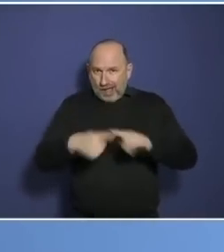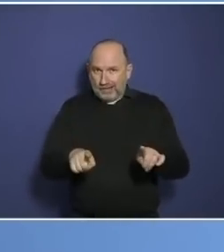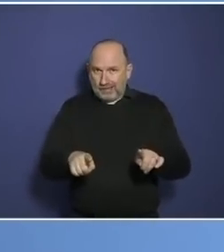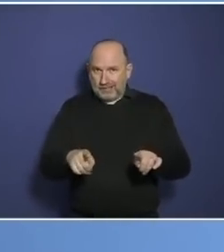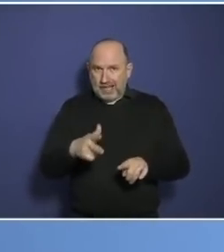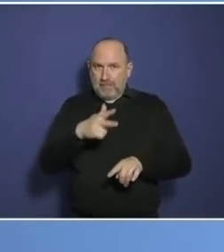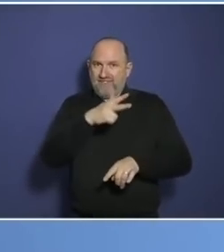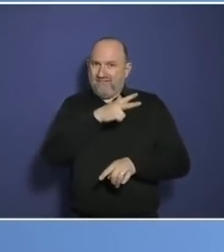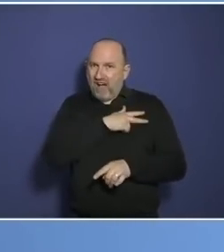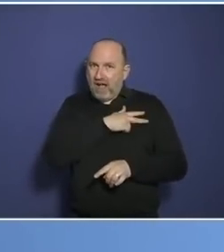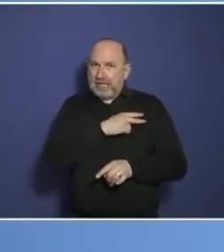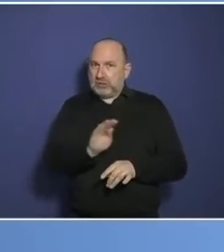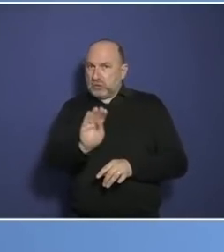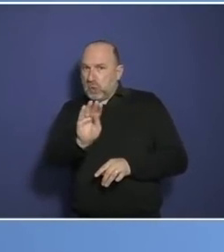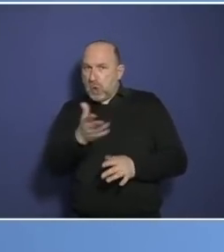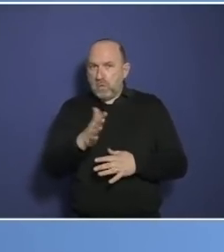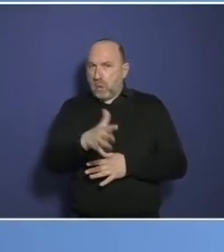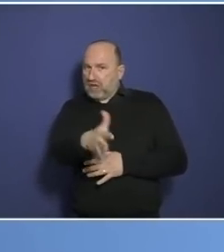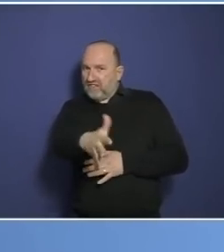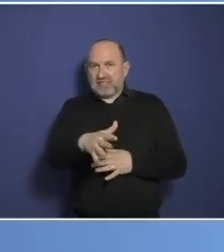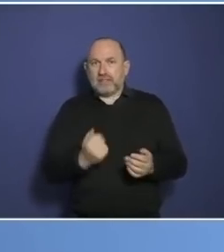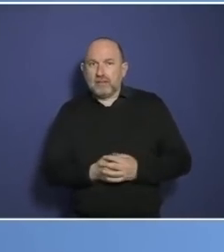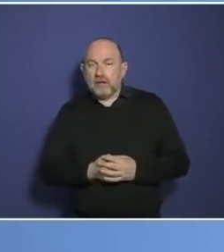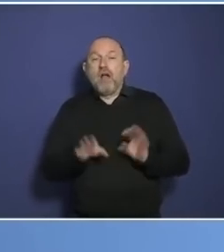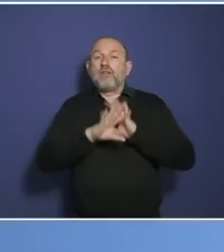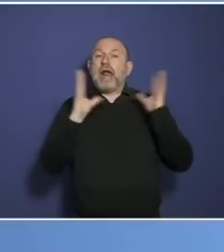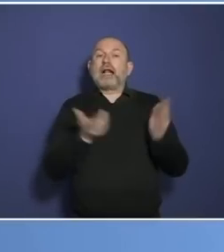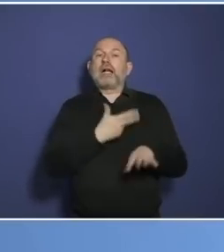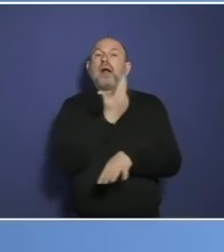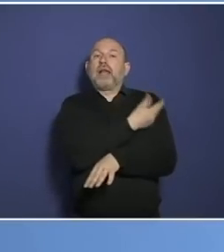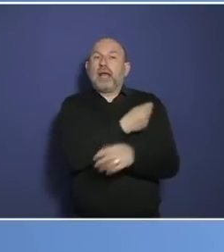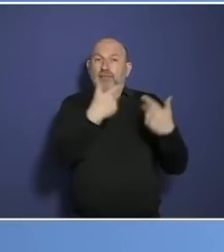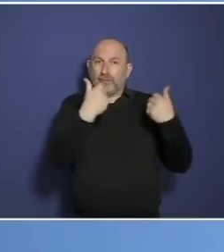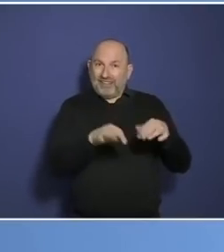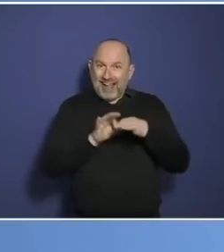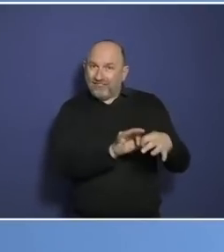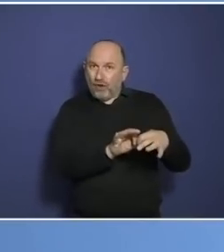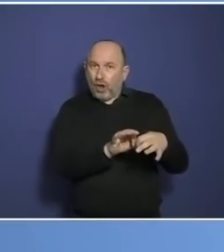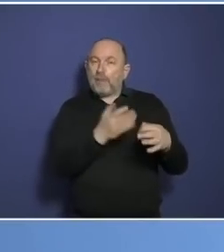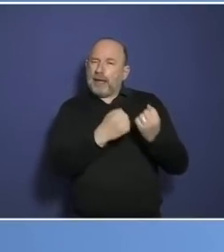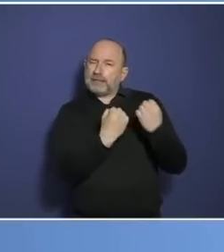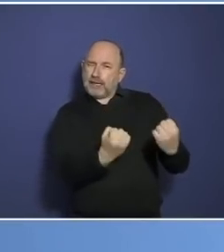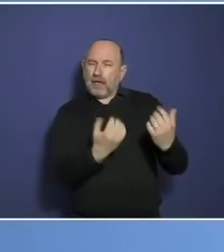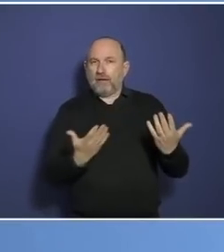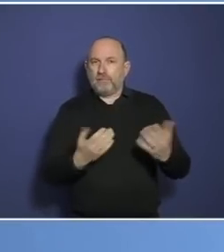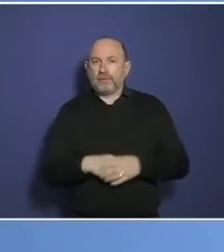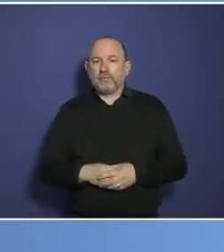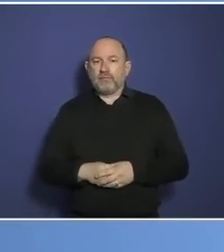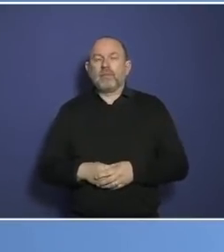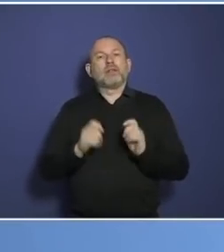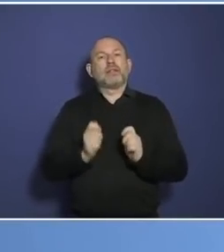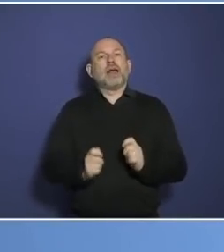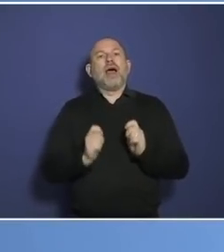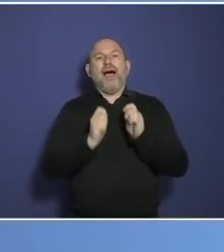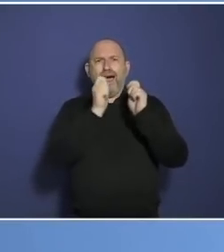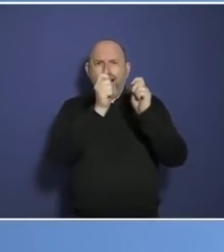dumm zu verkaufen. hier nochmal die Zahlen, es starben etwa in Meldewoche 11 täglich im